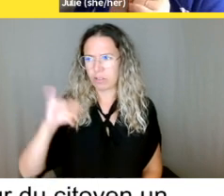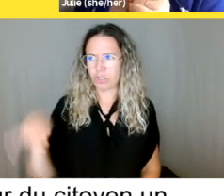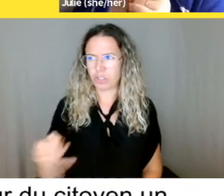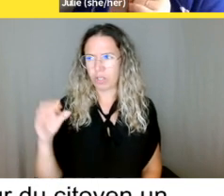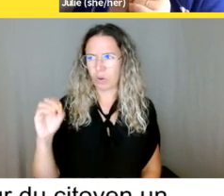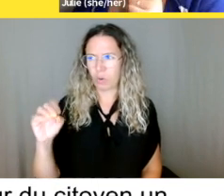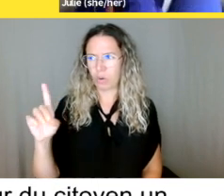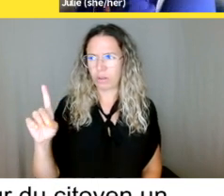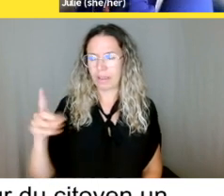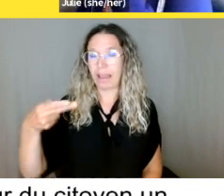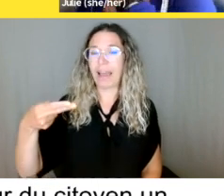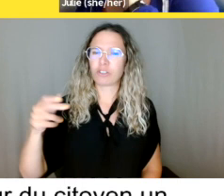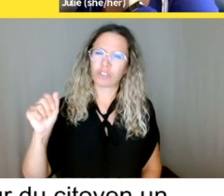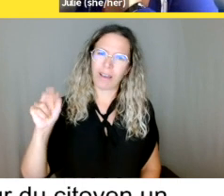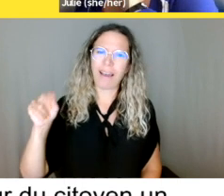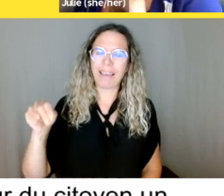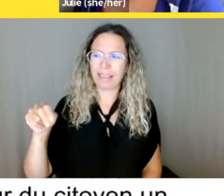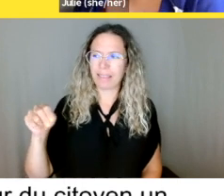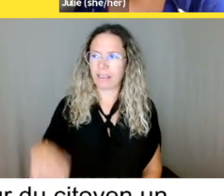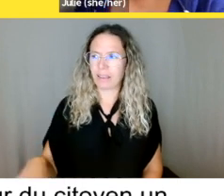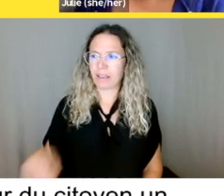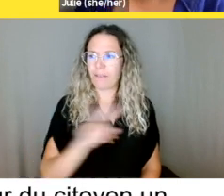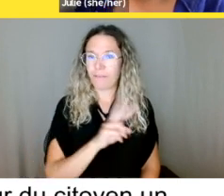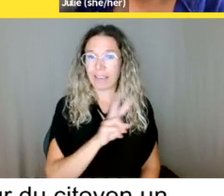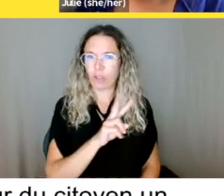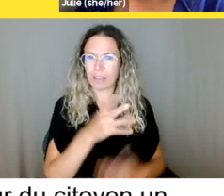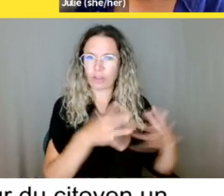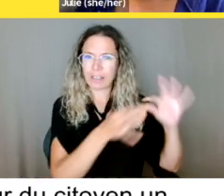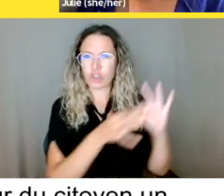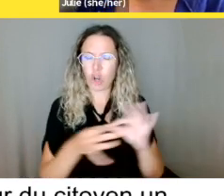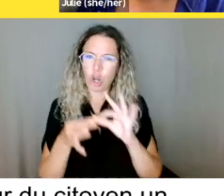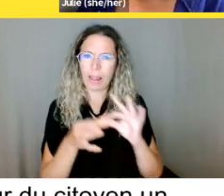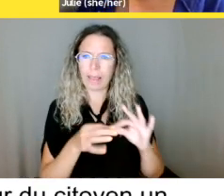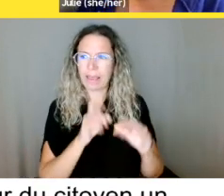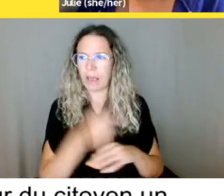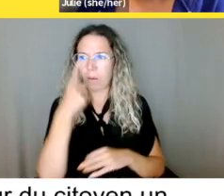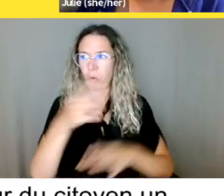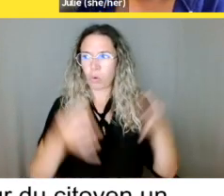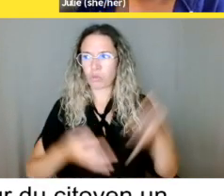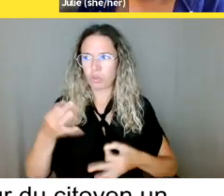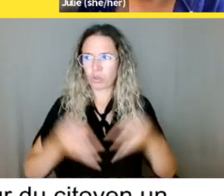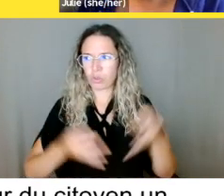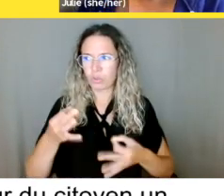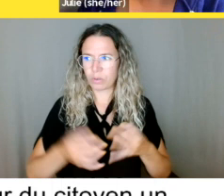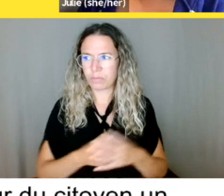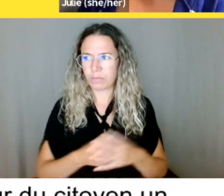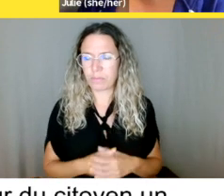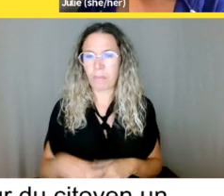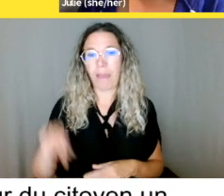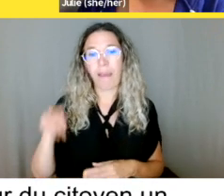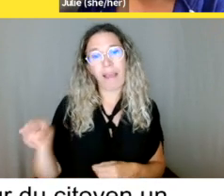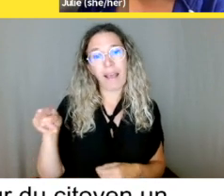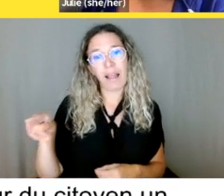mais qu'elle avec l'Alliance pour l'égalité des personnes aveugles du Canada ont